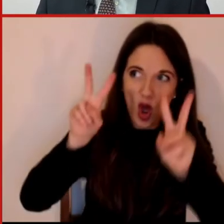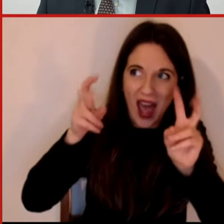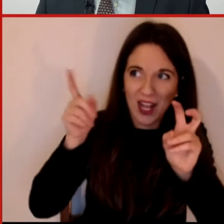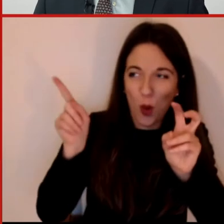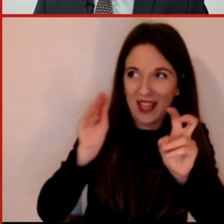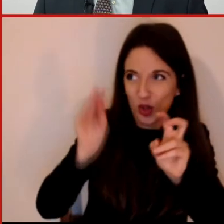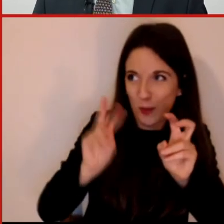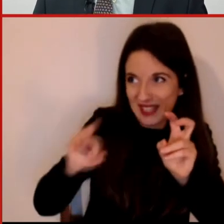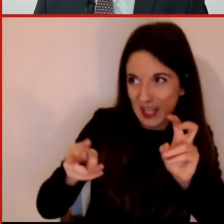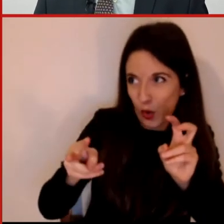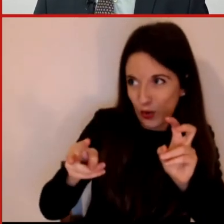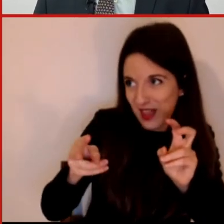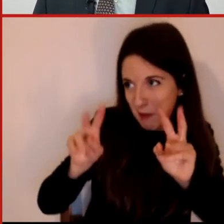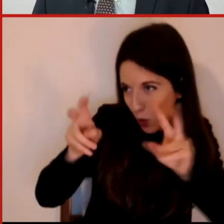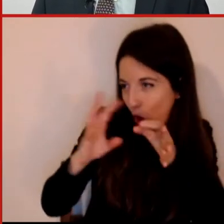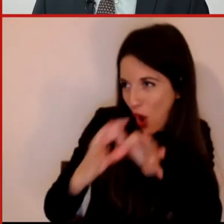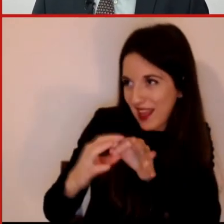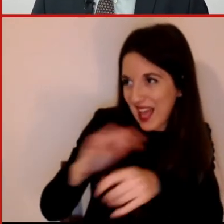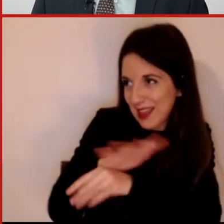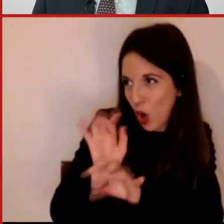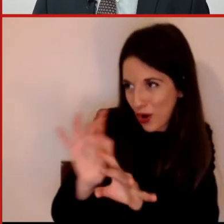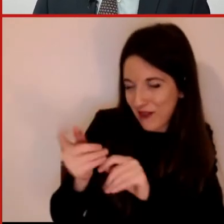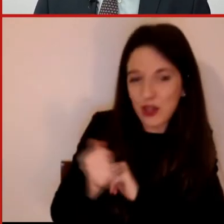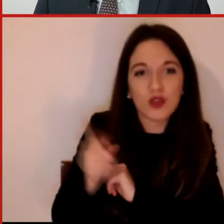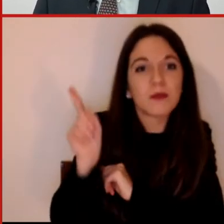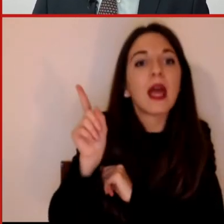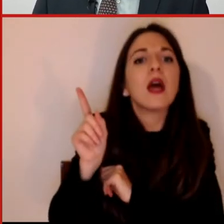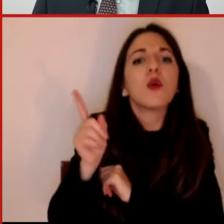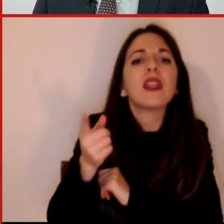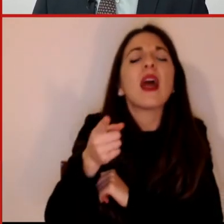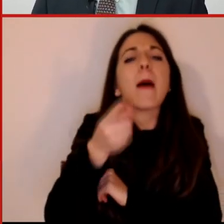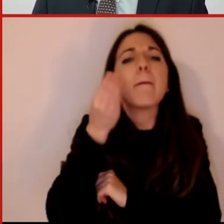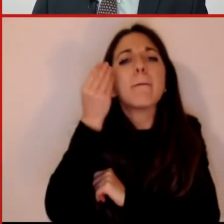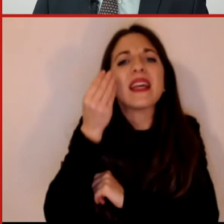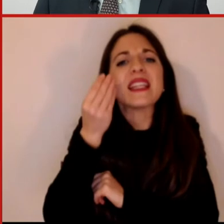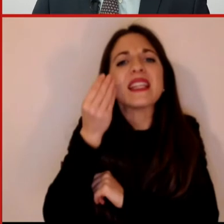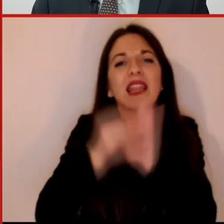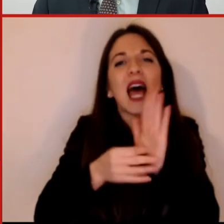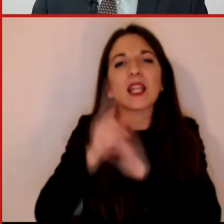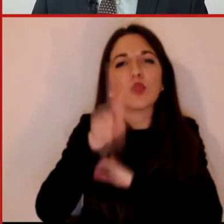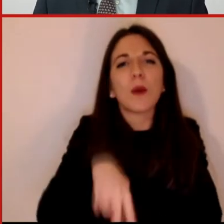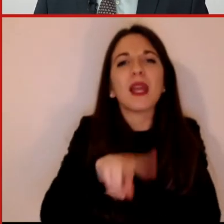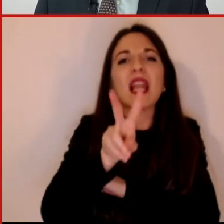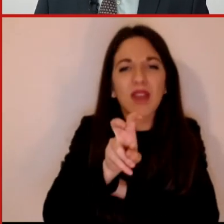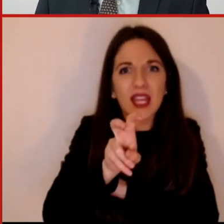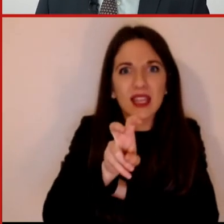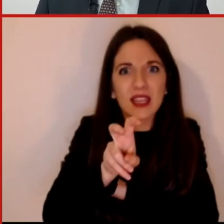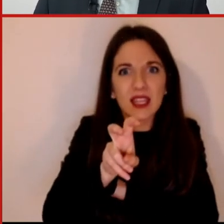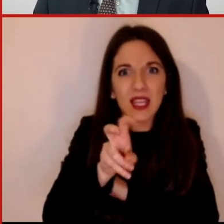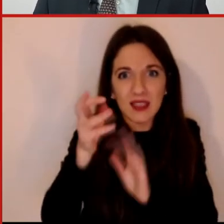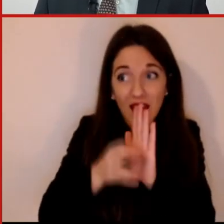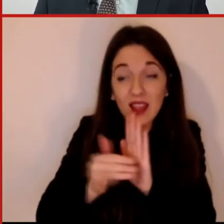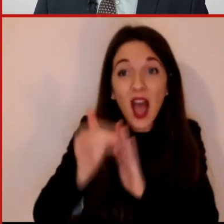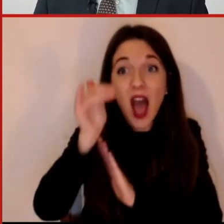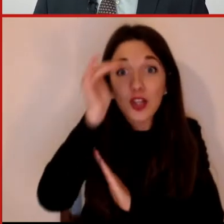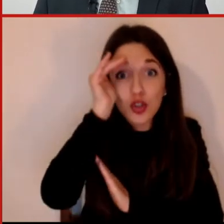Vespignani sul Covid. La domanda era la seguente quanto pensi che i dati nel 2020 siano stati ascoltati nel contrastare